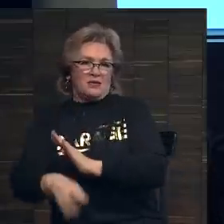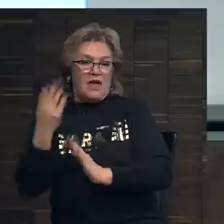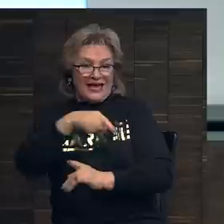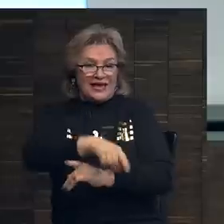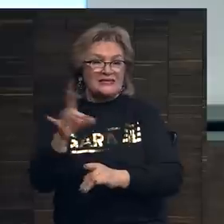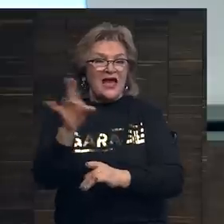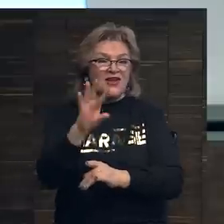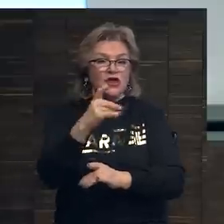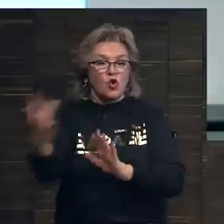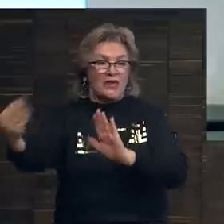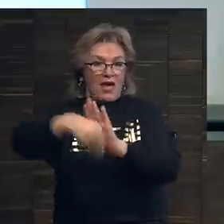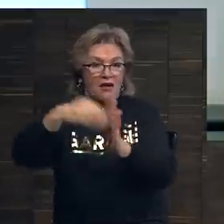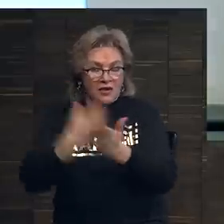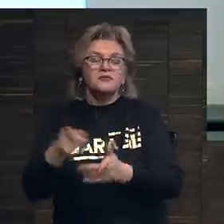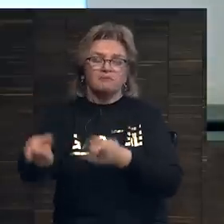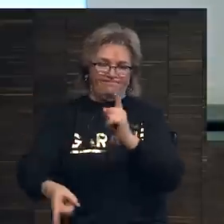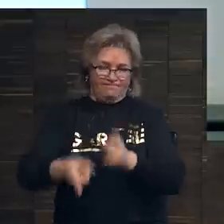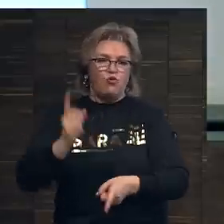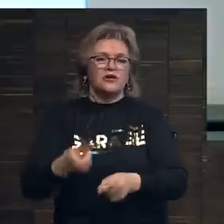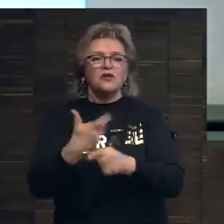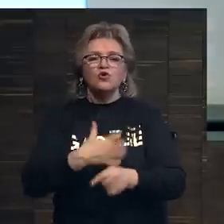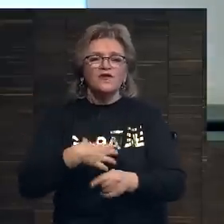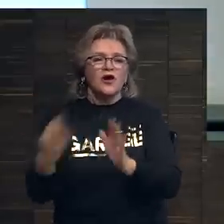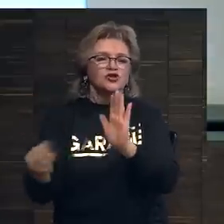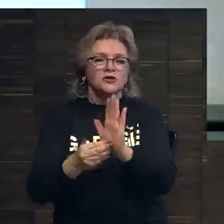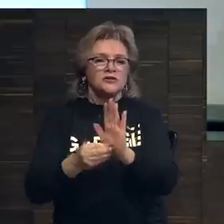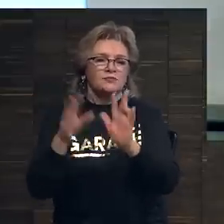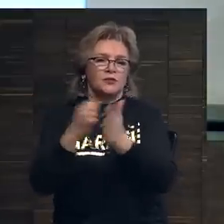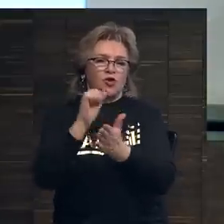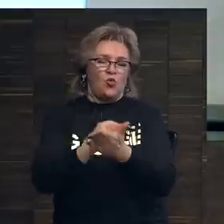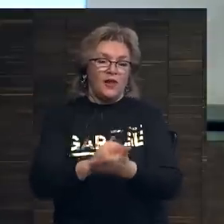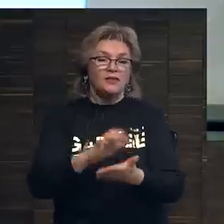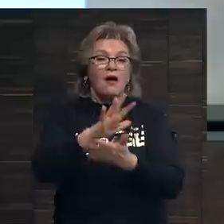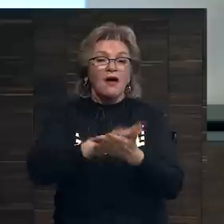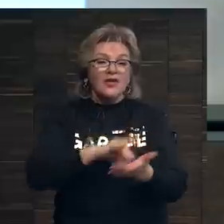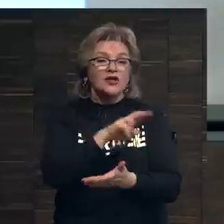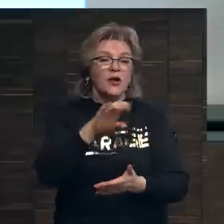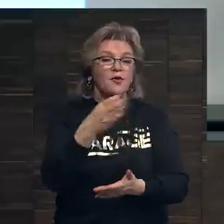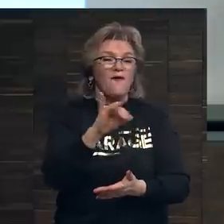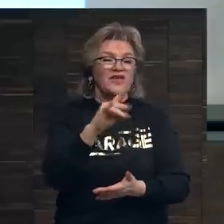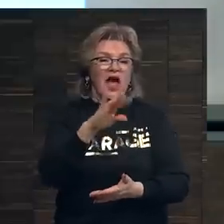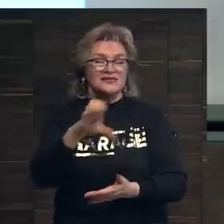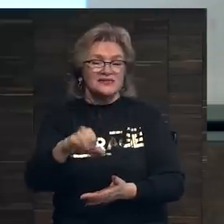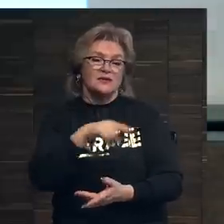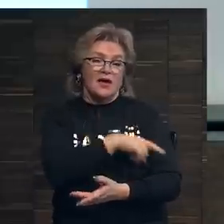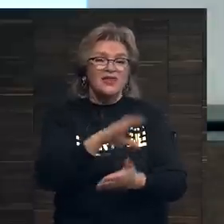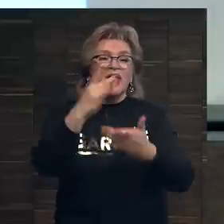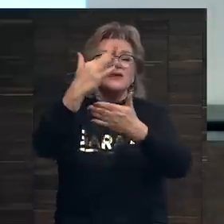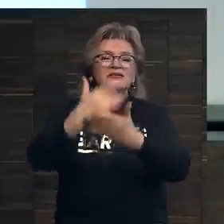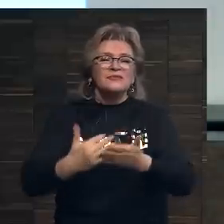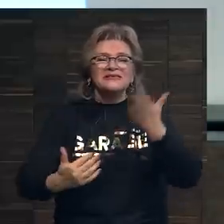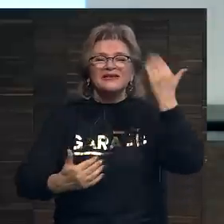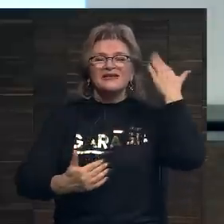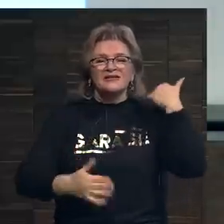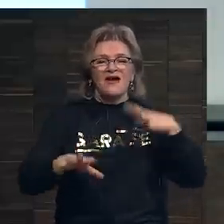каталог резоне, значит она подлинная. Это очень важный тип документа. Далее провинанс. Провинанс это список предыдущих